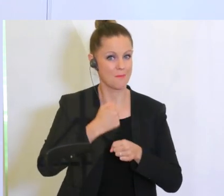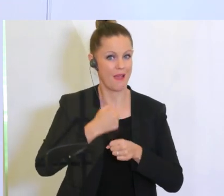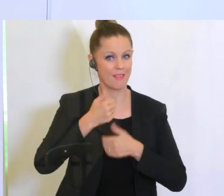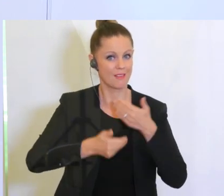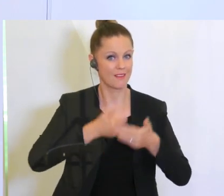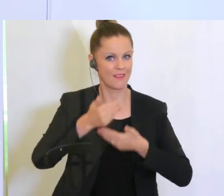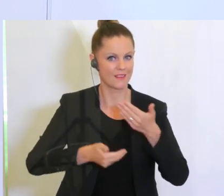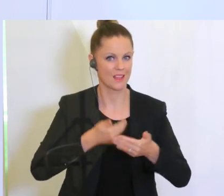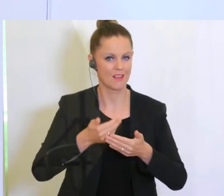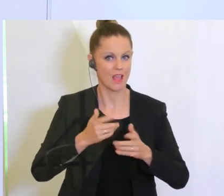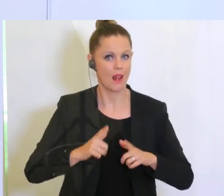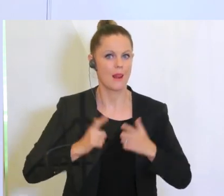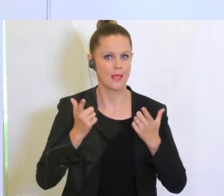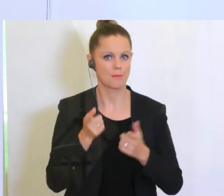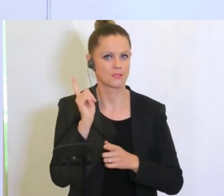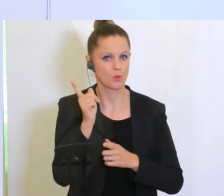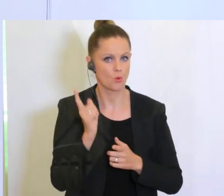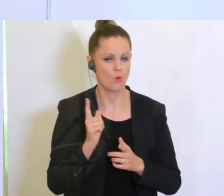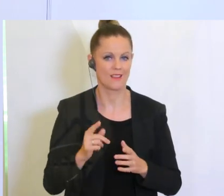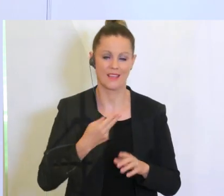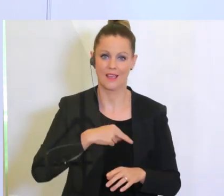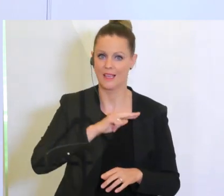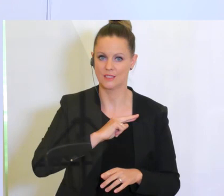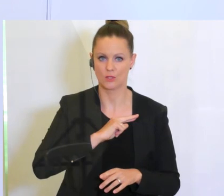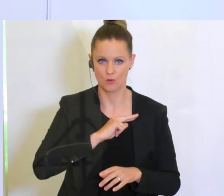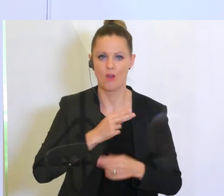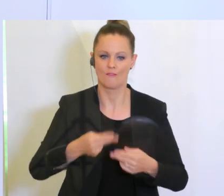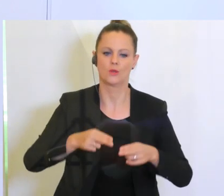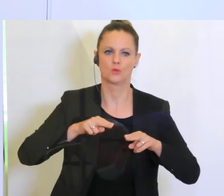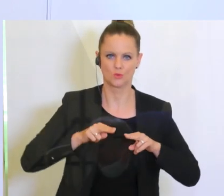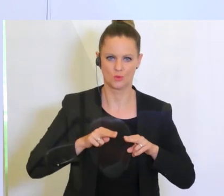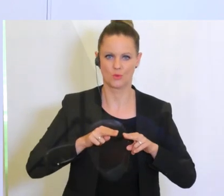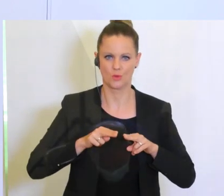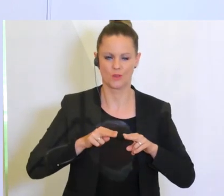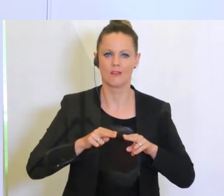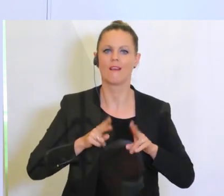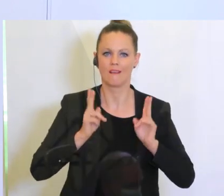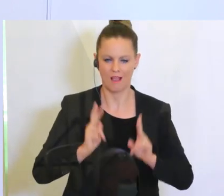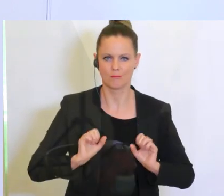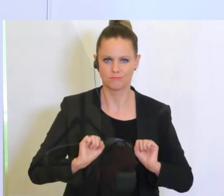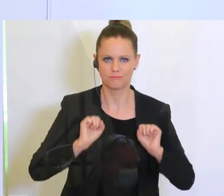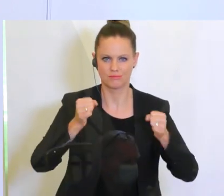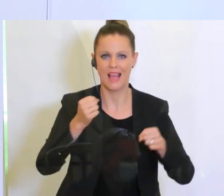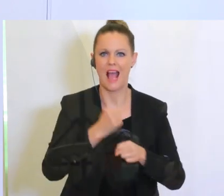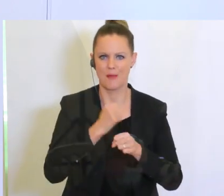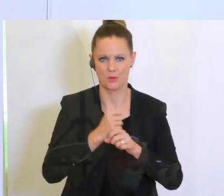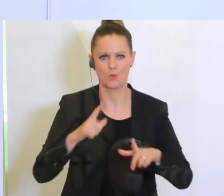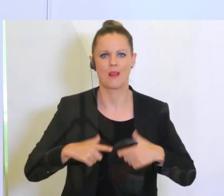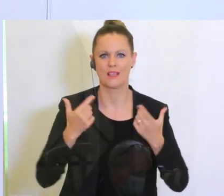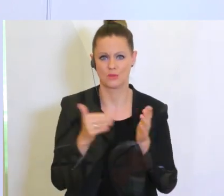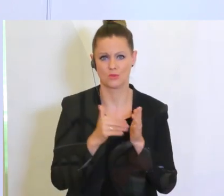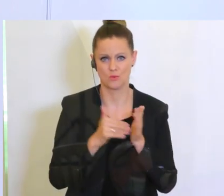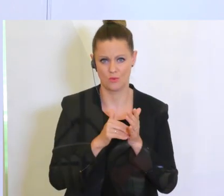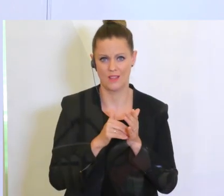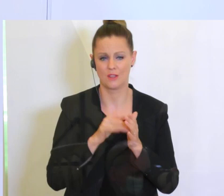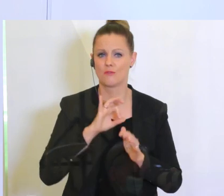existenzielles Risiko für die Produzenten wieder möglich sind. Das ist gut und überlebensnotwendig für die